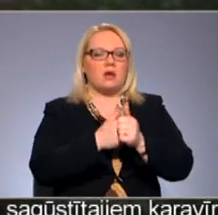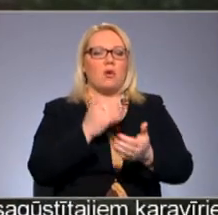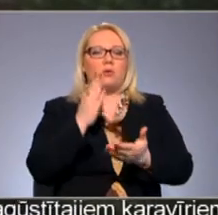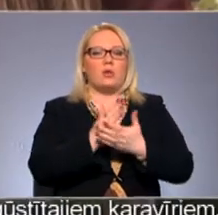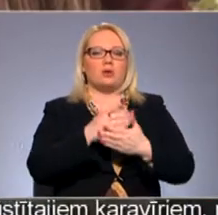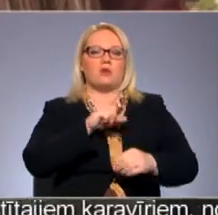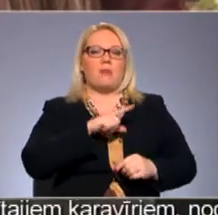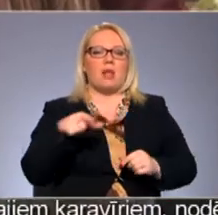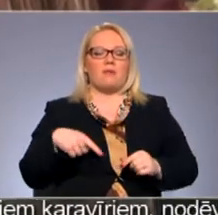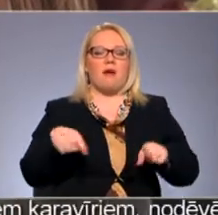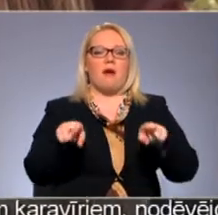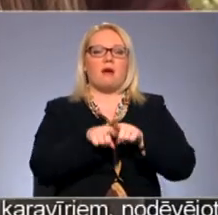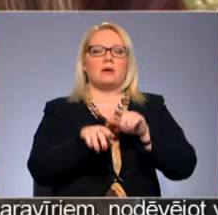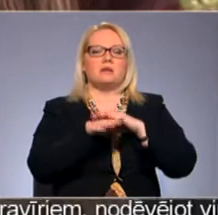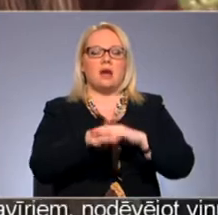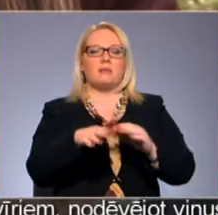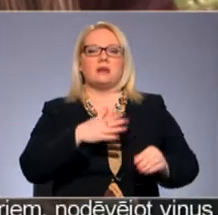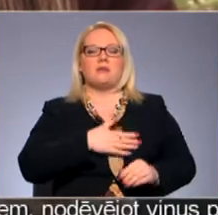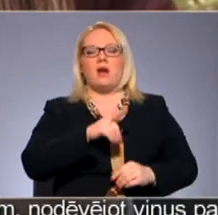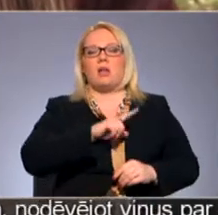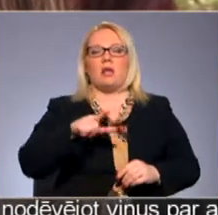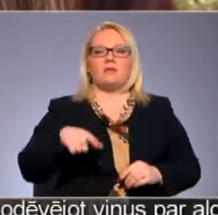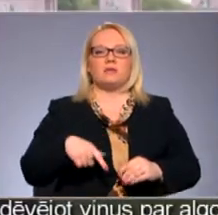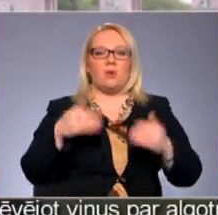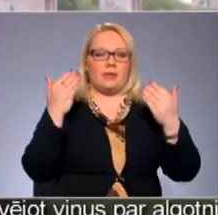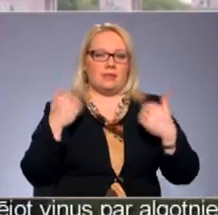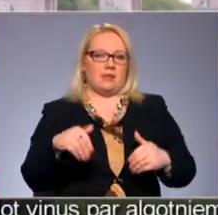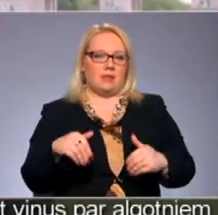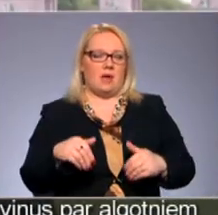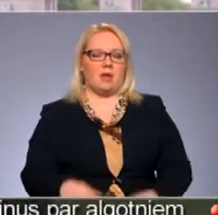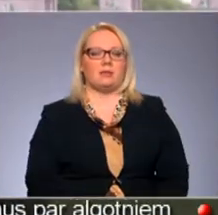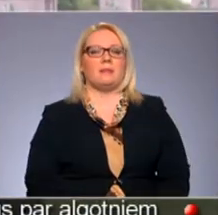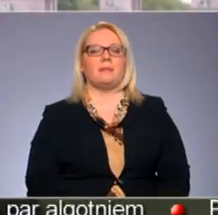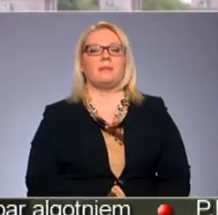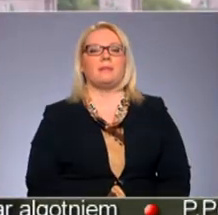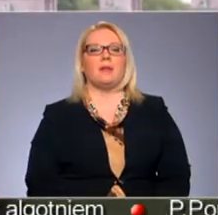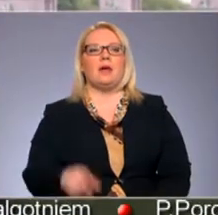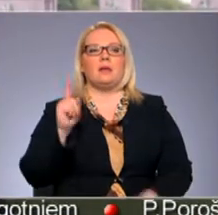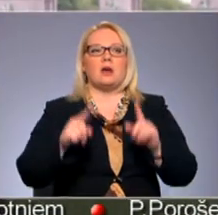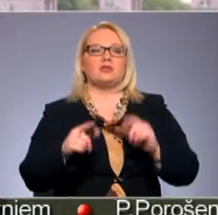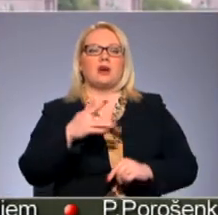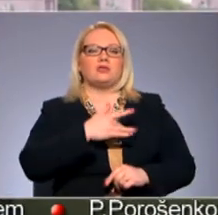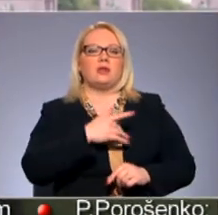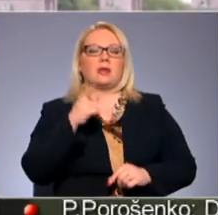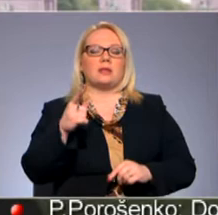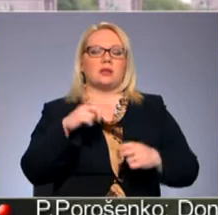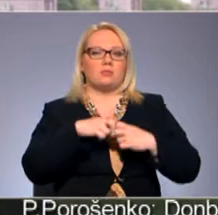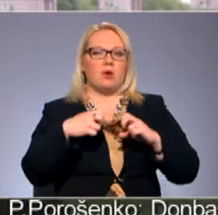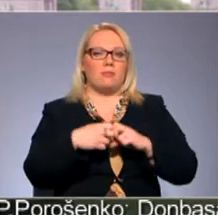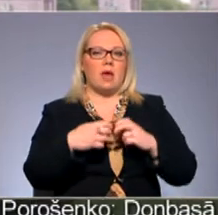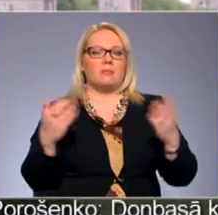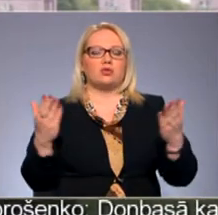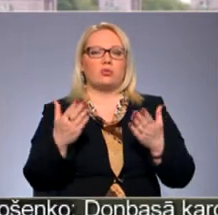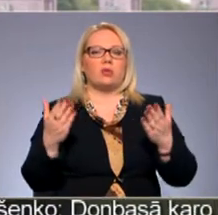notiekošiem Latvijākā arī saglabā savu latvisku identitāti. Dažkārt šķiet, ka tās problēmas, kuras